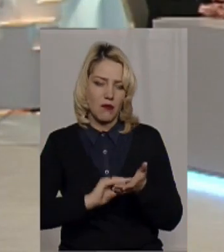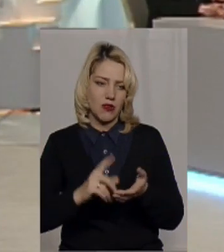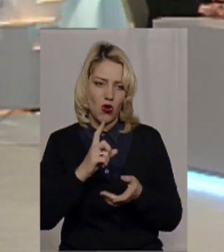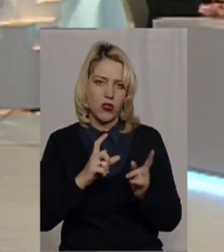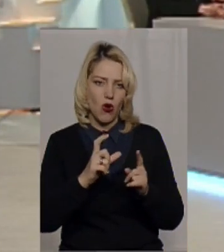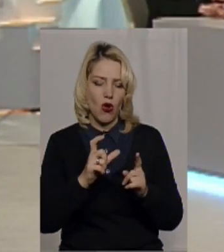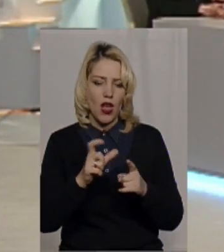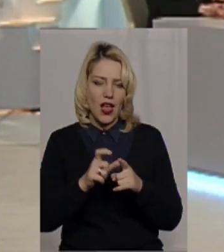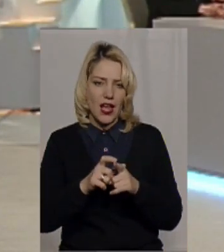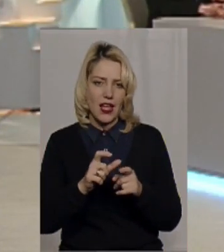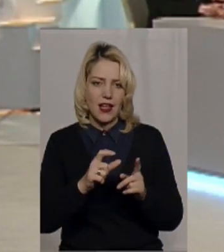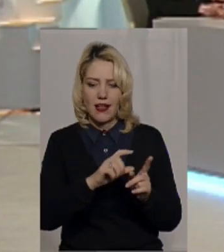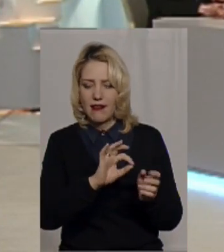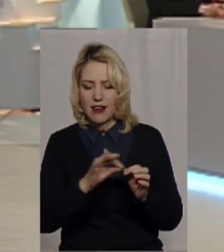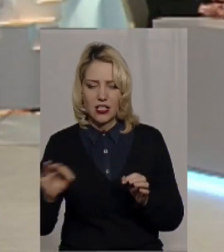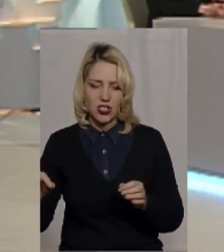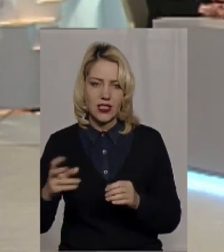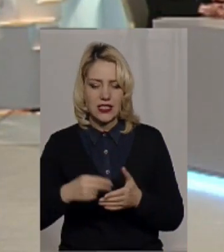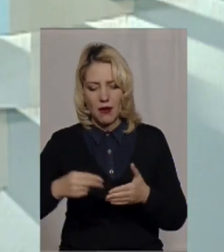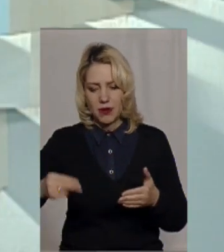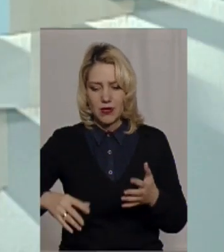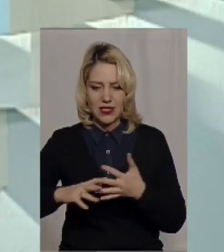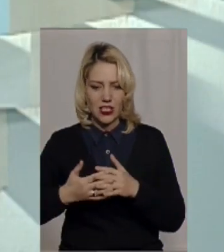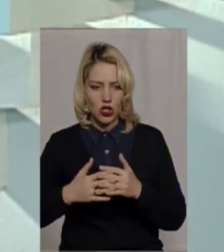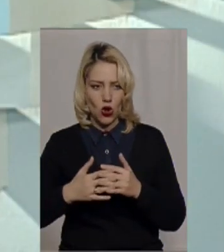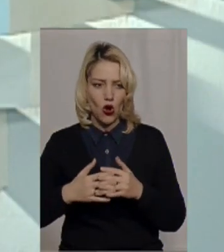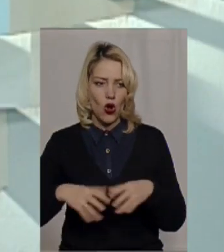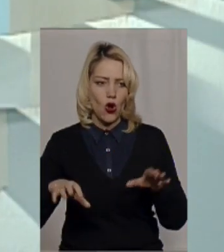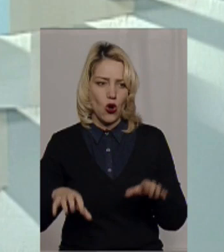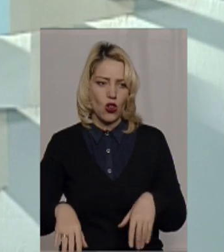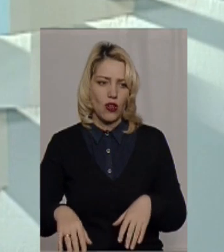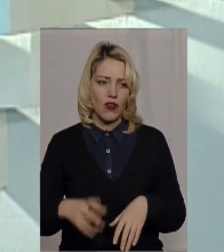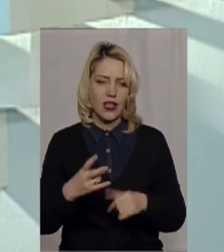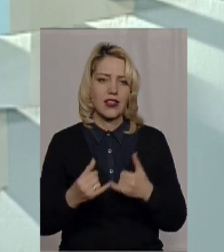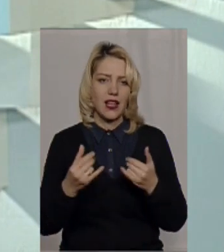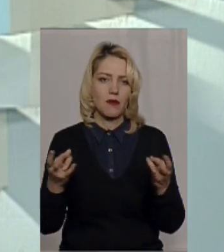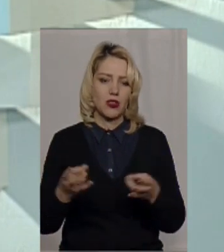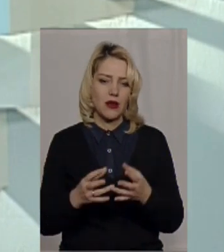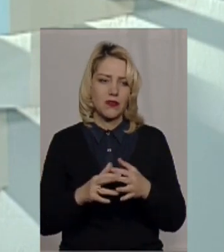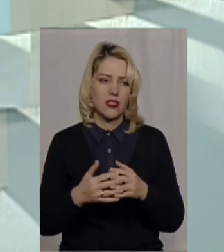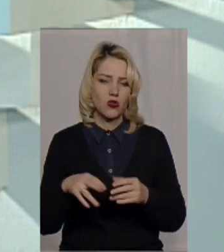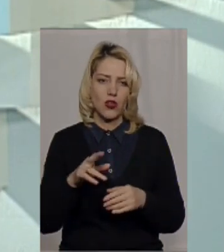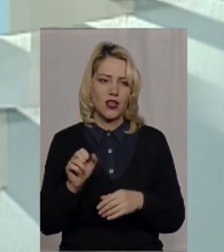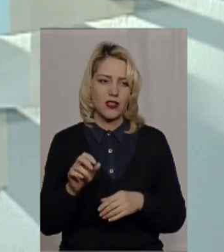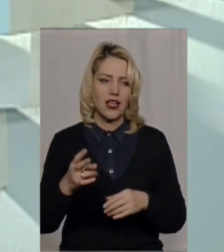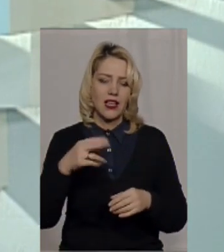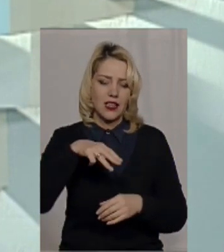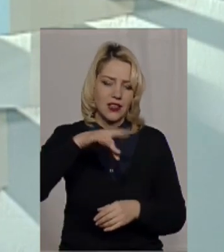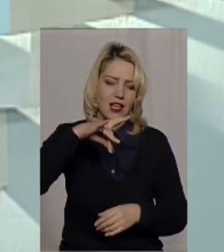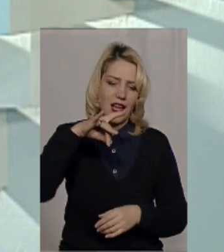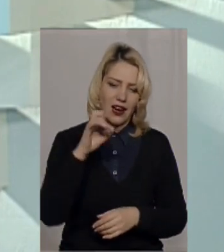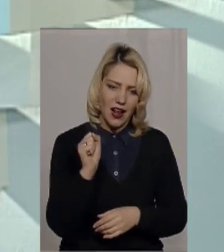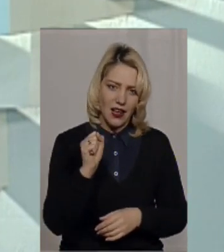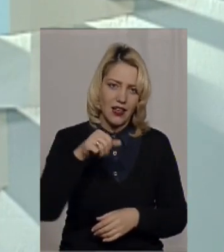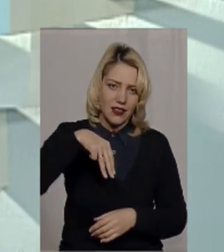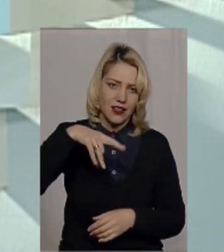реченням такого листа за підписом сільському голови на фірменному бланку сільської ради. Для потреб сільської ради 30 тисяч, підпис